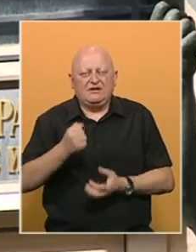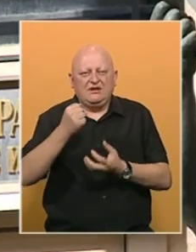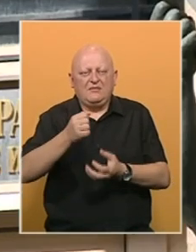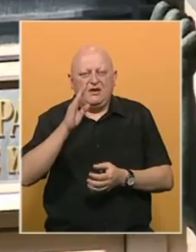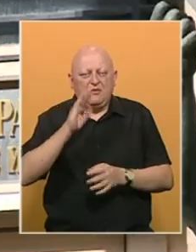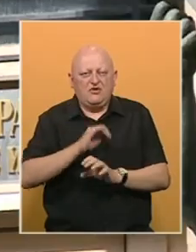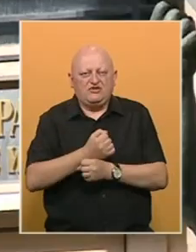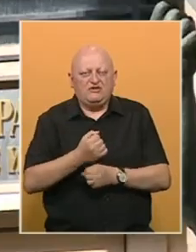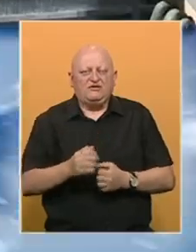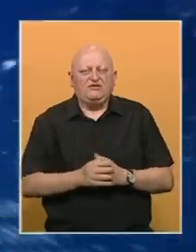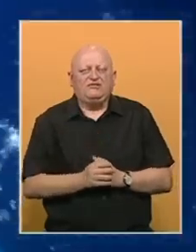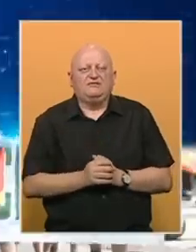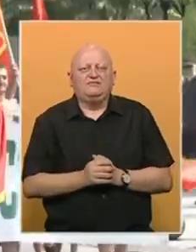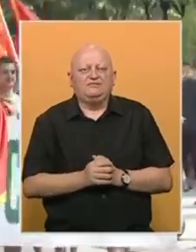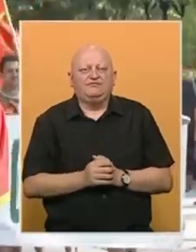BiH.